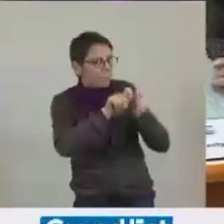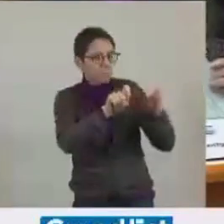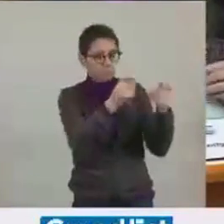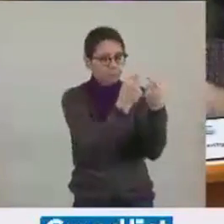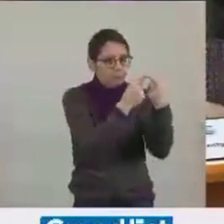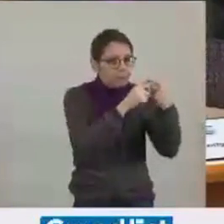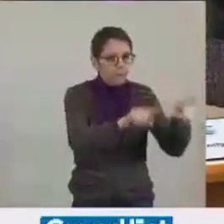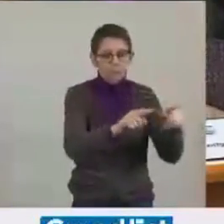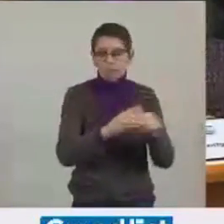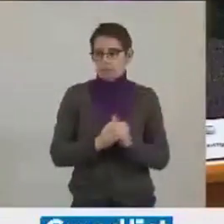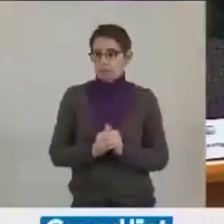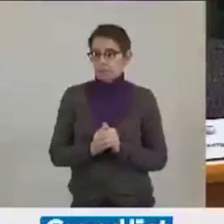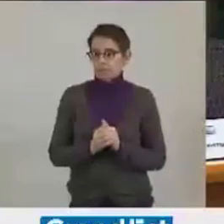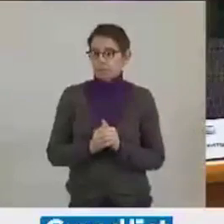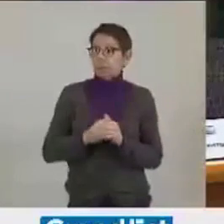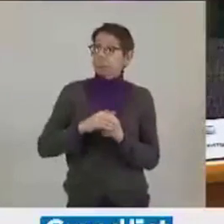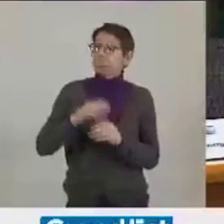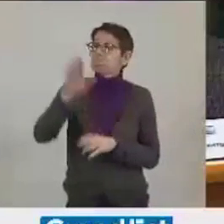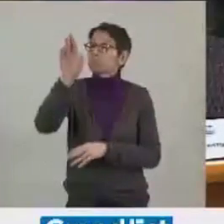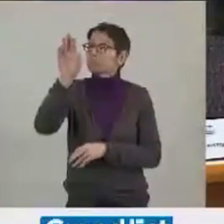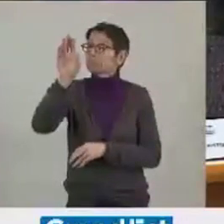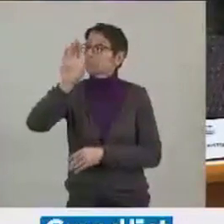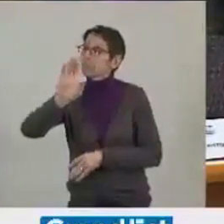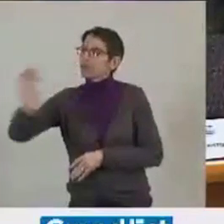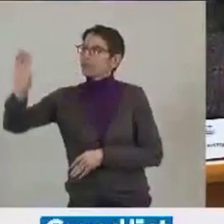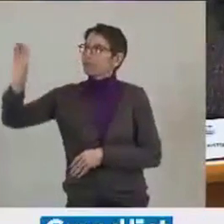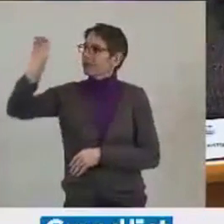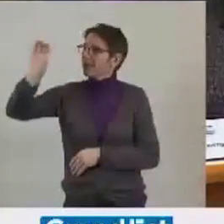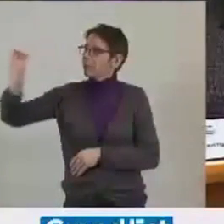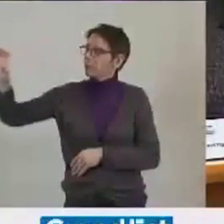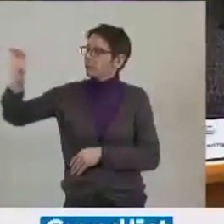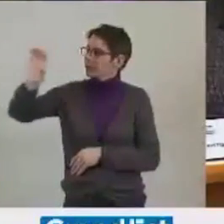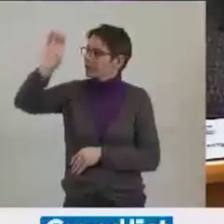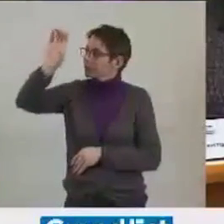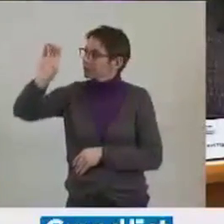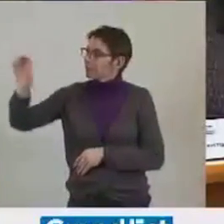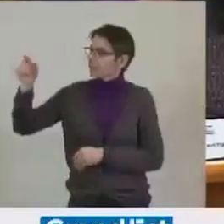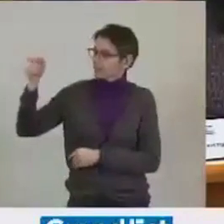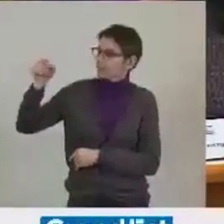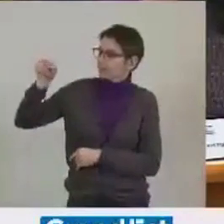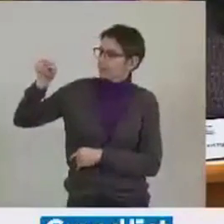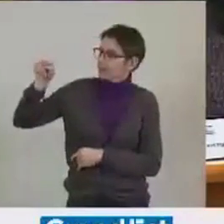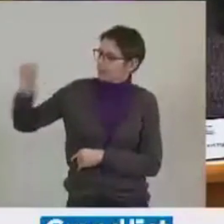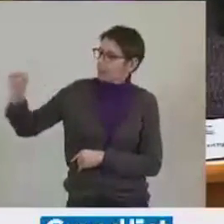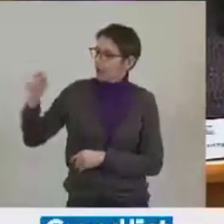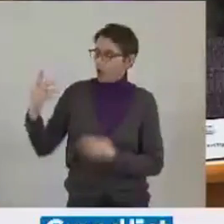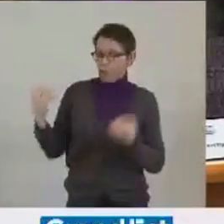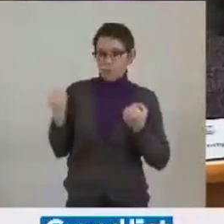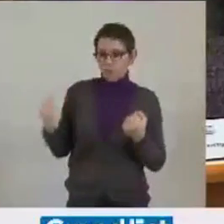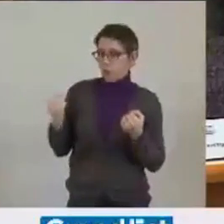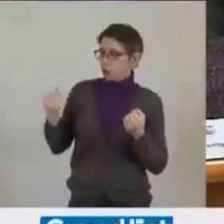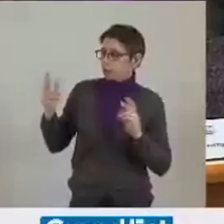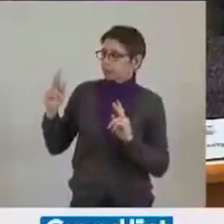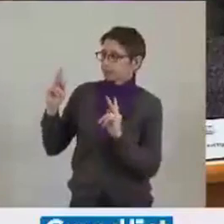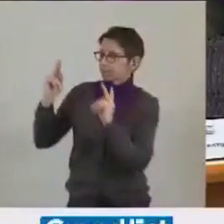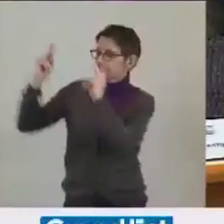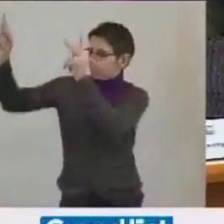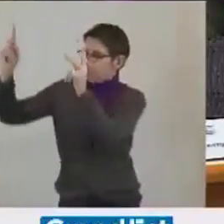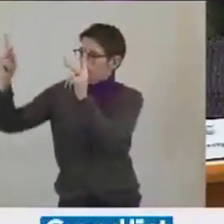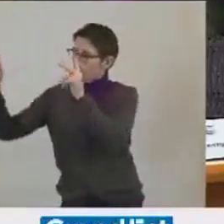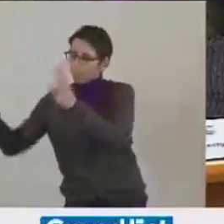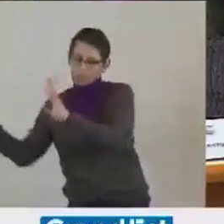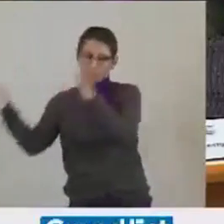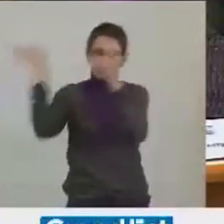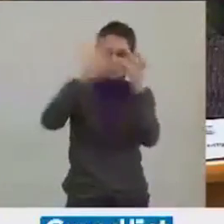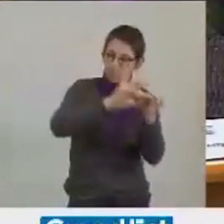Grand Est comme un interlocuteur incontournable de l'ensemble des forces vives de nos villes et de nos campagnes.